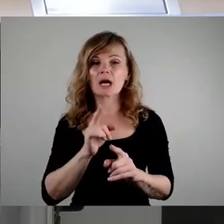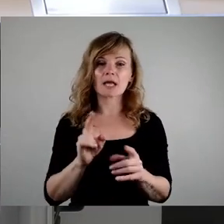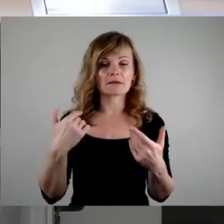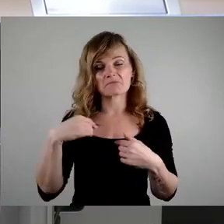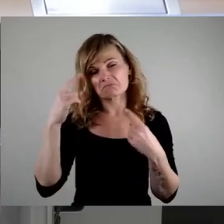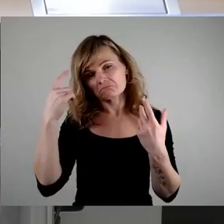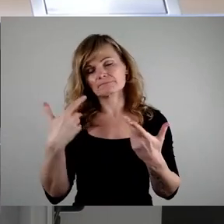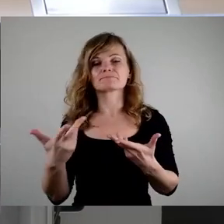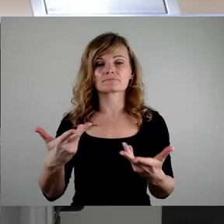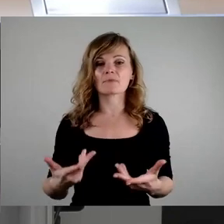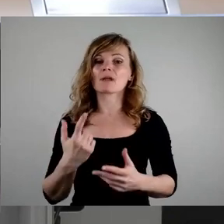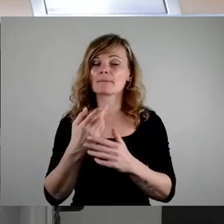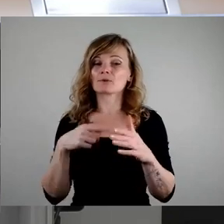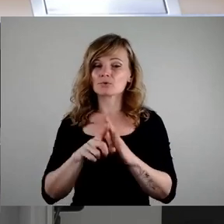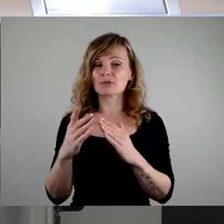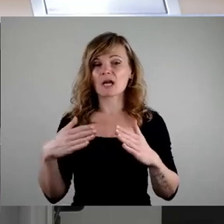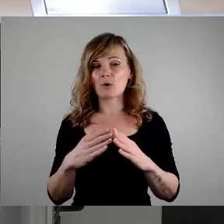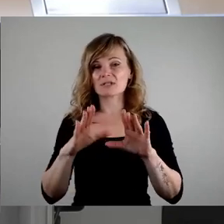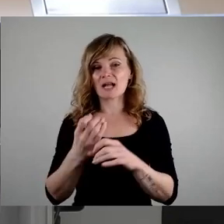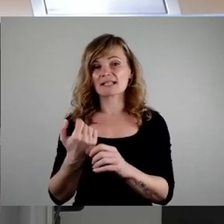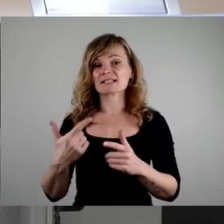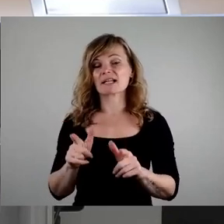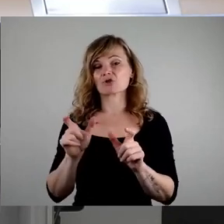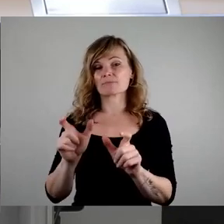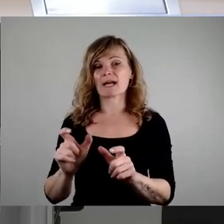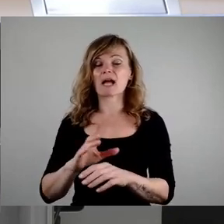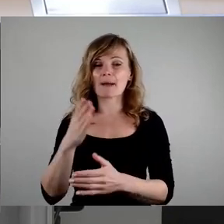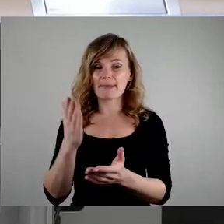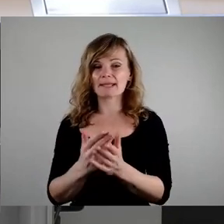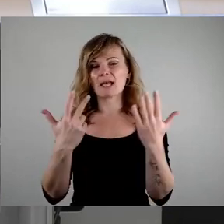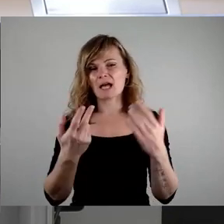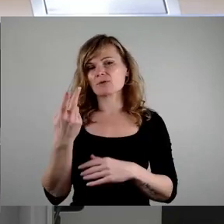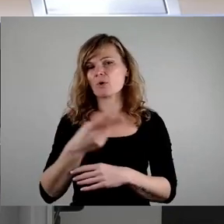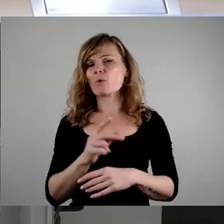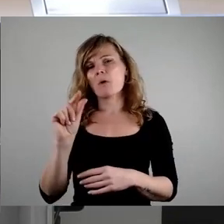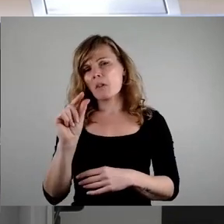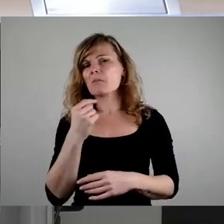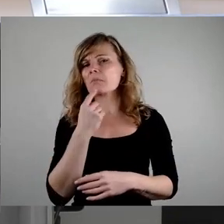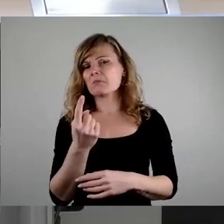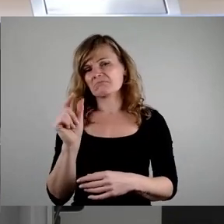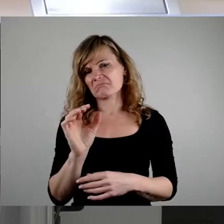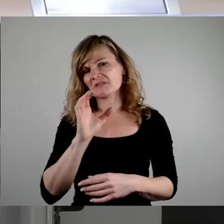Aber durch die Haushaltssperre sind es am Ende 8 Euro und ein zerquetschte. Ich